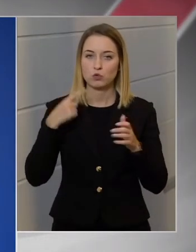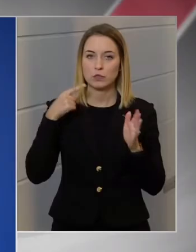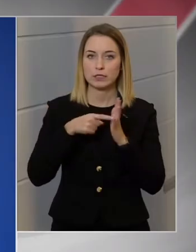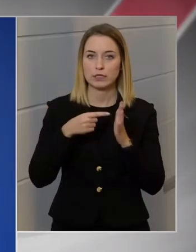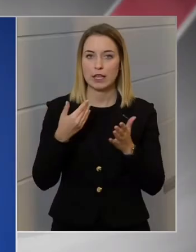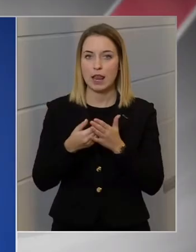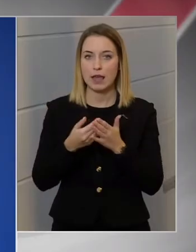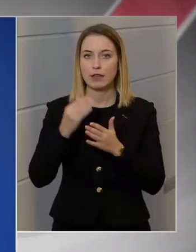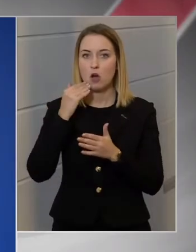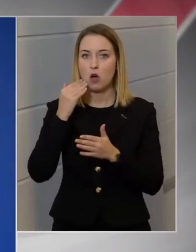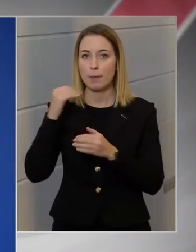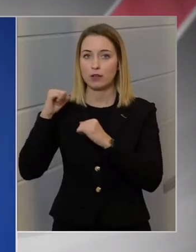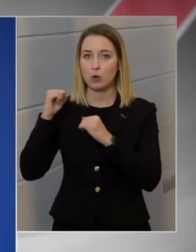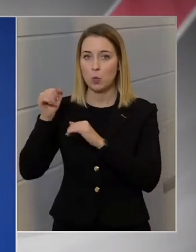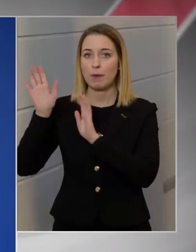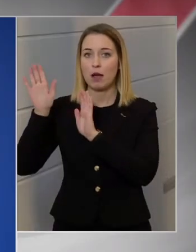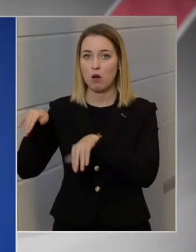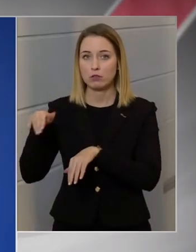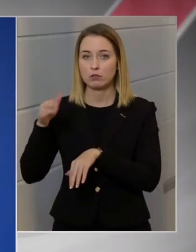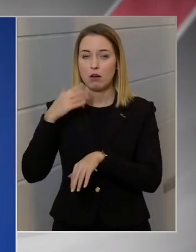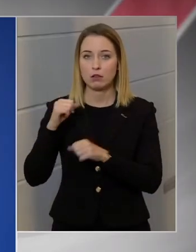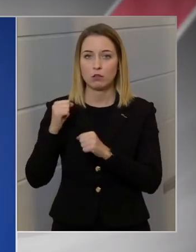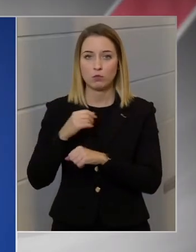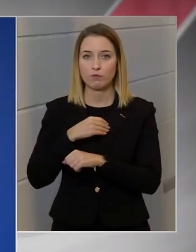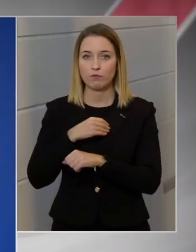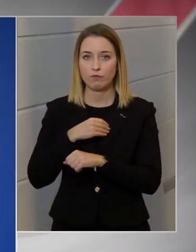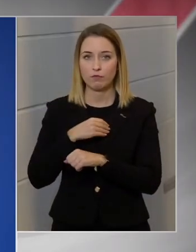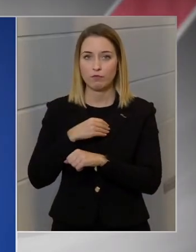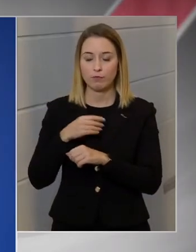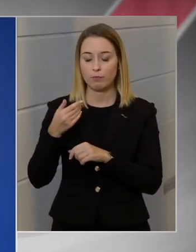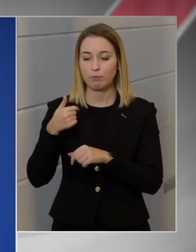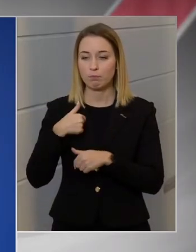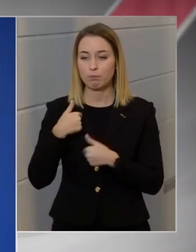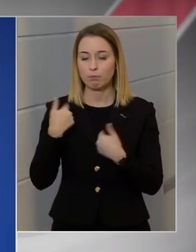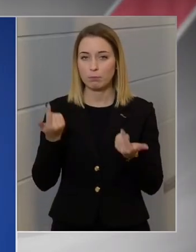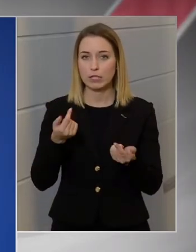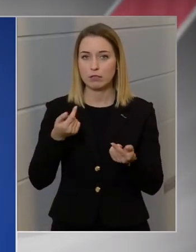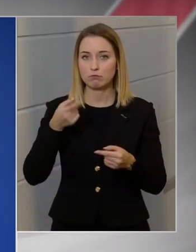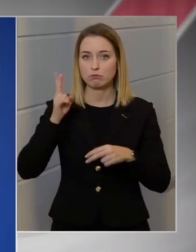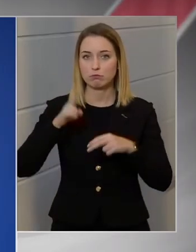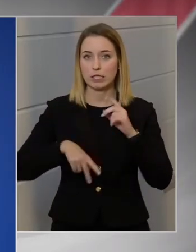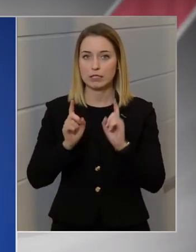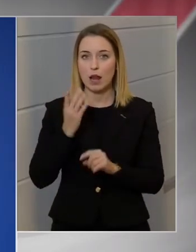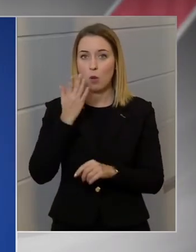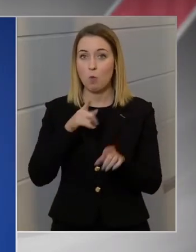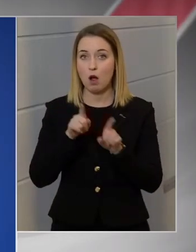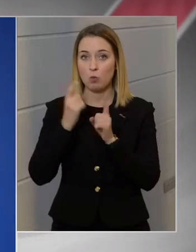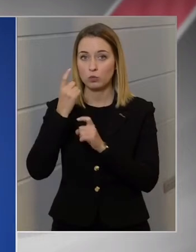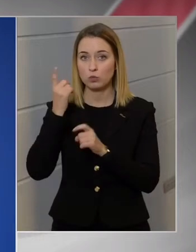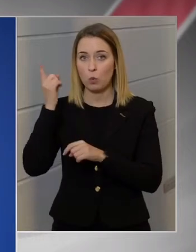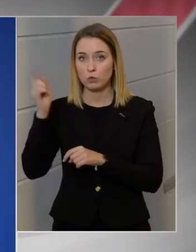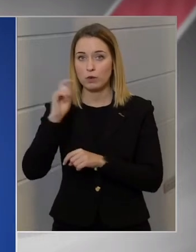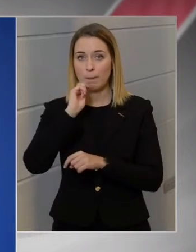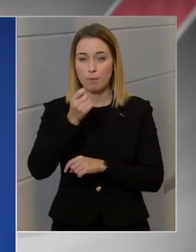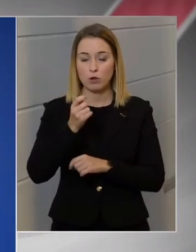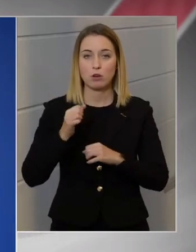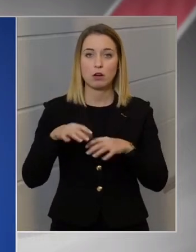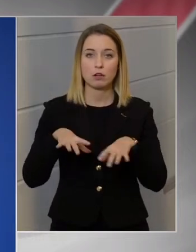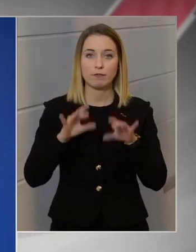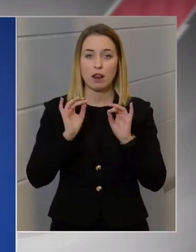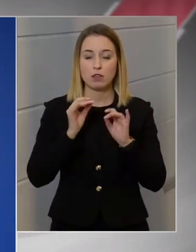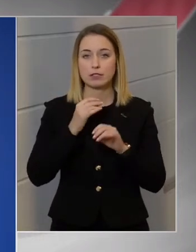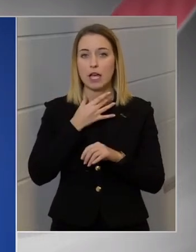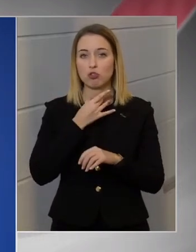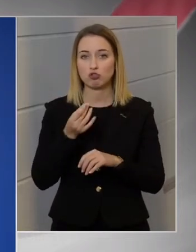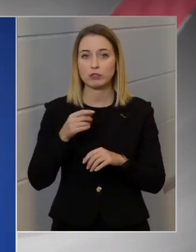Ha az amerikai kormány ezt hagyja, ők a nagyobb fél, akkor mi erre készen állunk. Hogyha pedig úgy gondolják, hogy a magyar választási kampányban részt